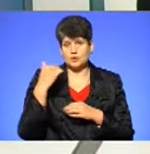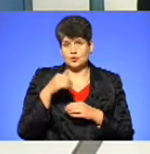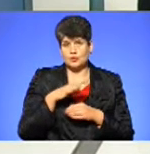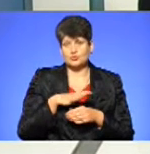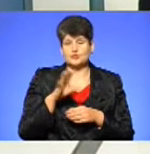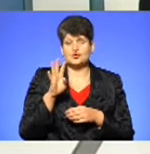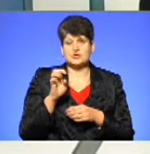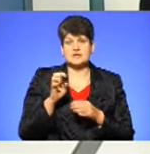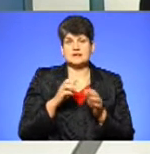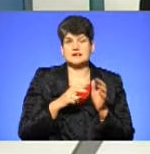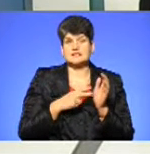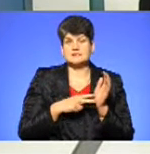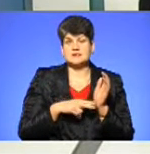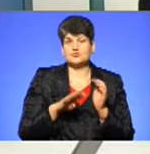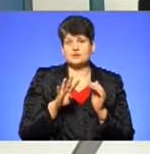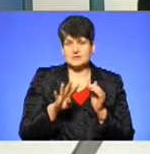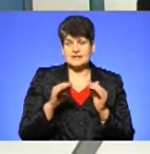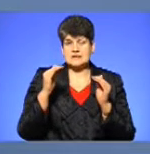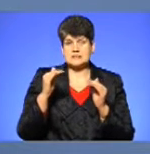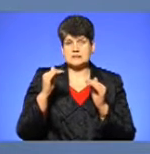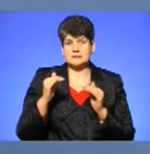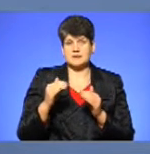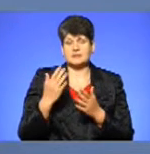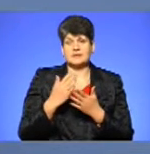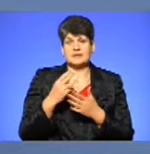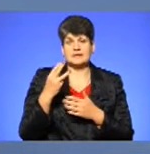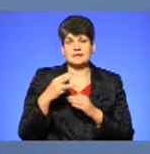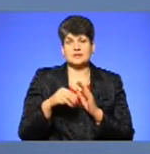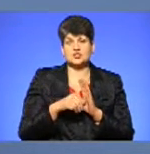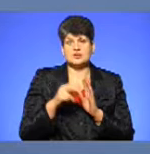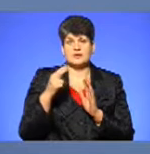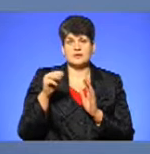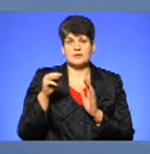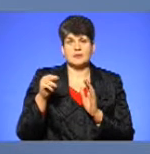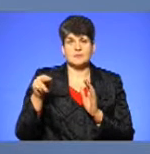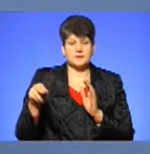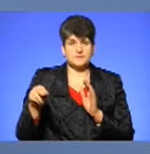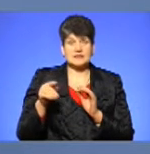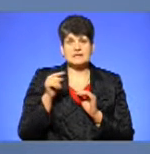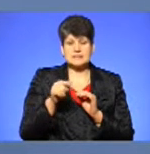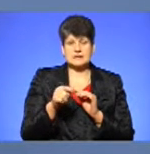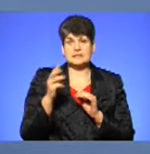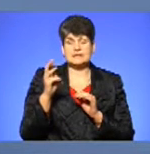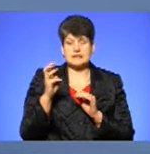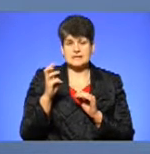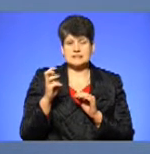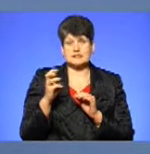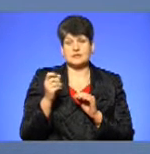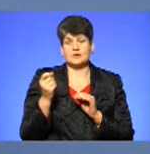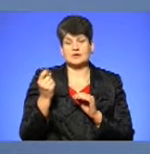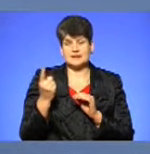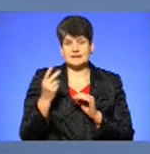484, тобто спад йде на 36 ДТП. З цих 311 ДТП